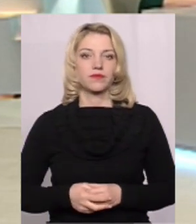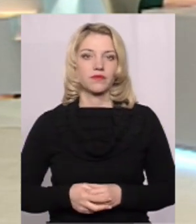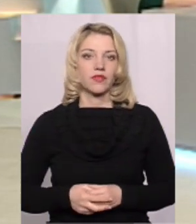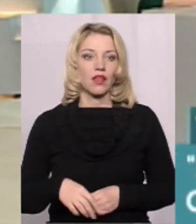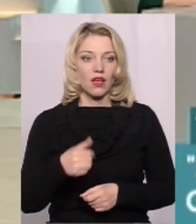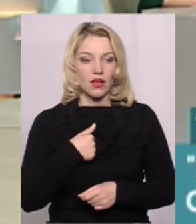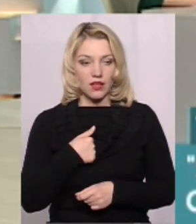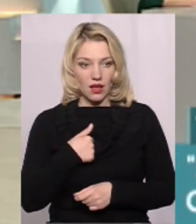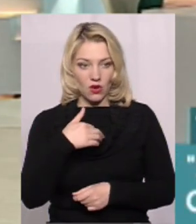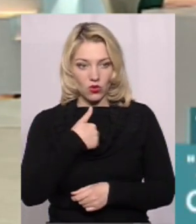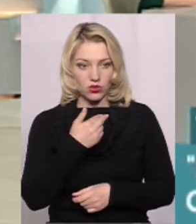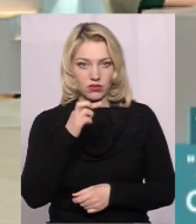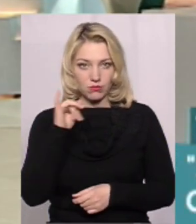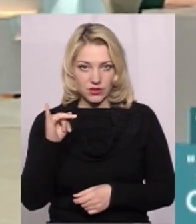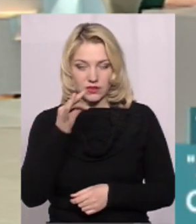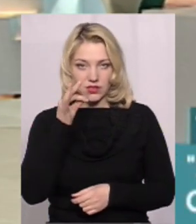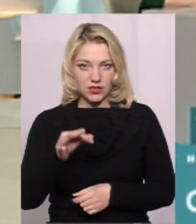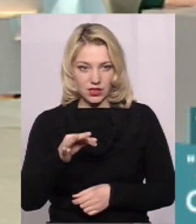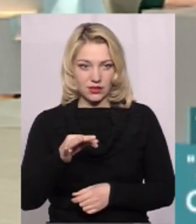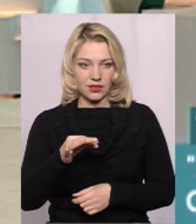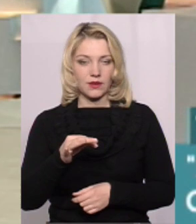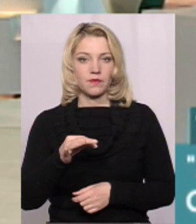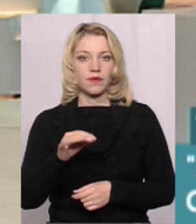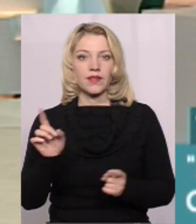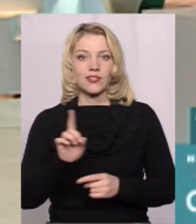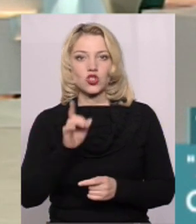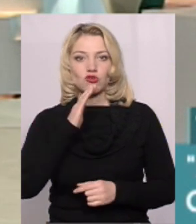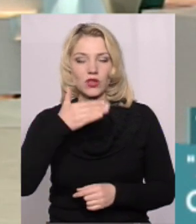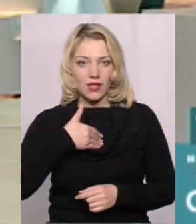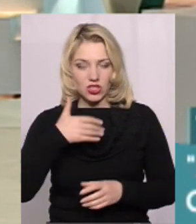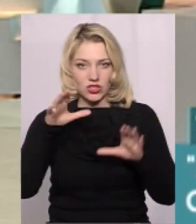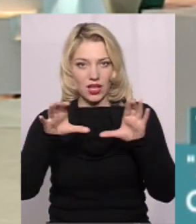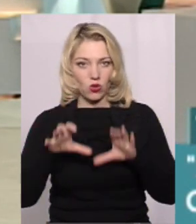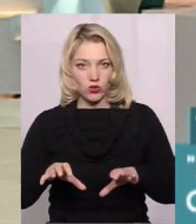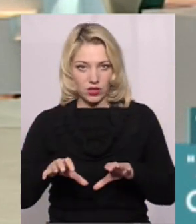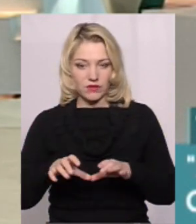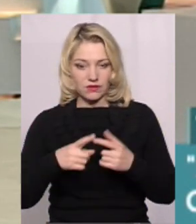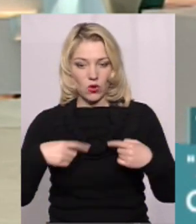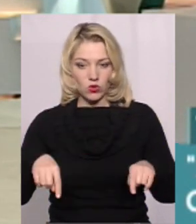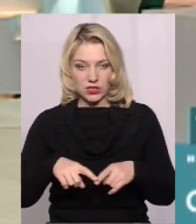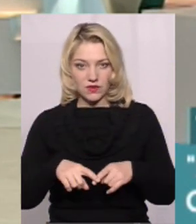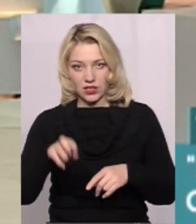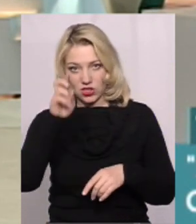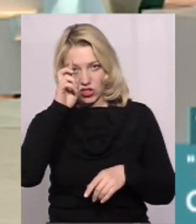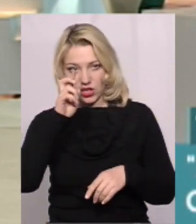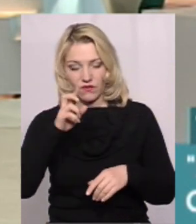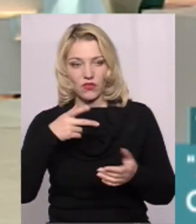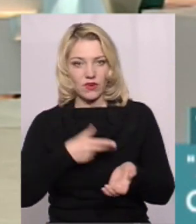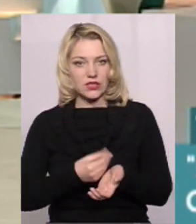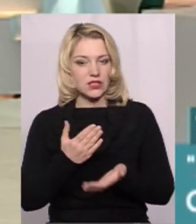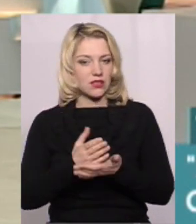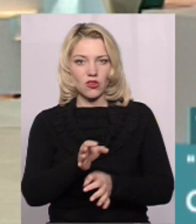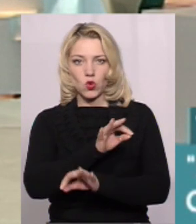Я би хотів сказати, наголосити, що наше законодавство в сфері Державної ветеринарної медицини є досить